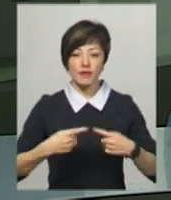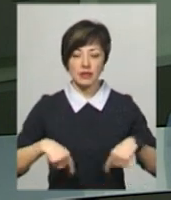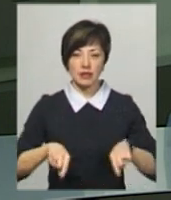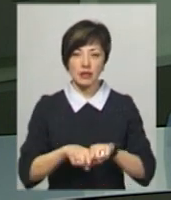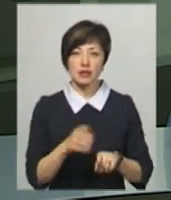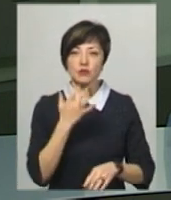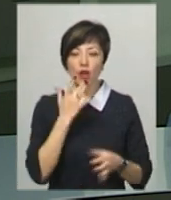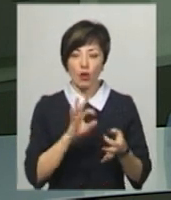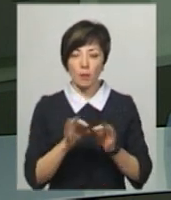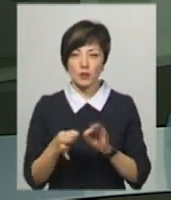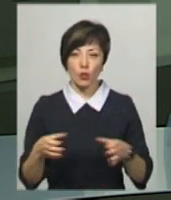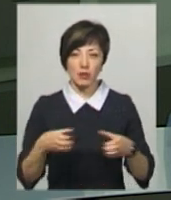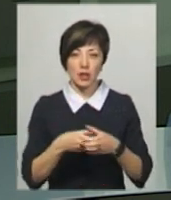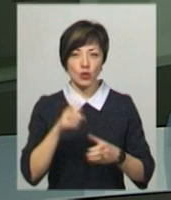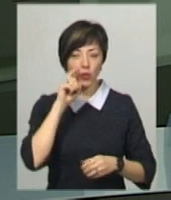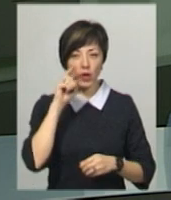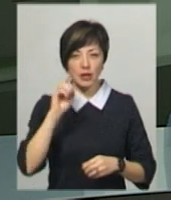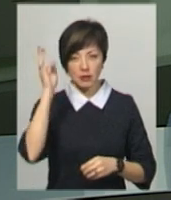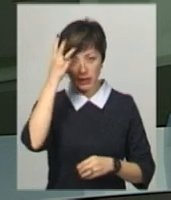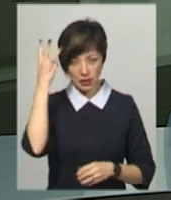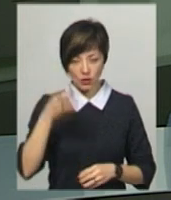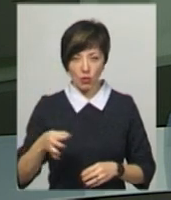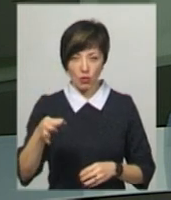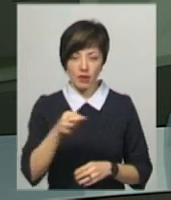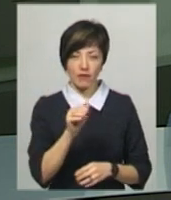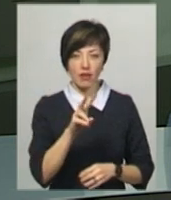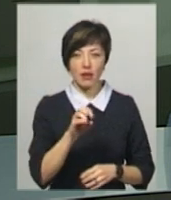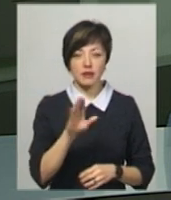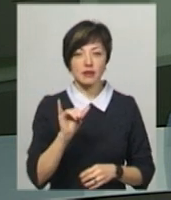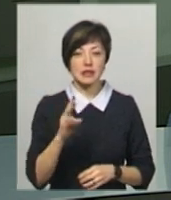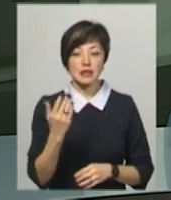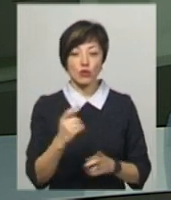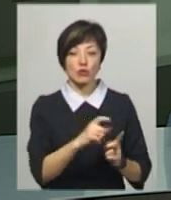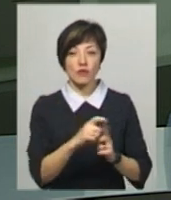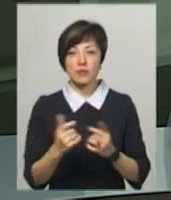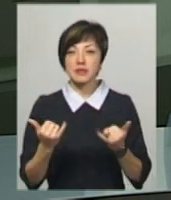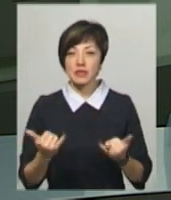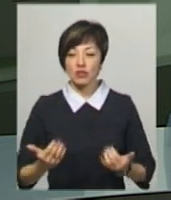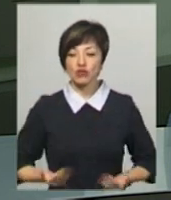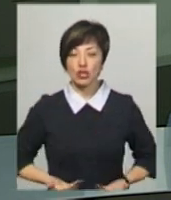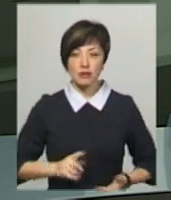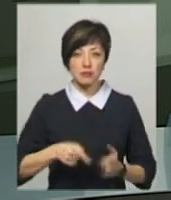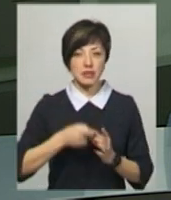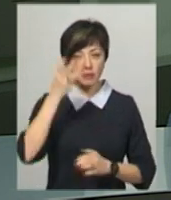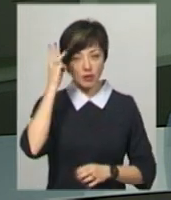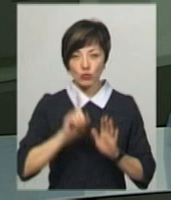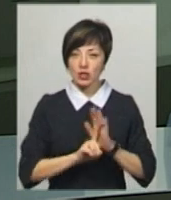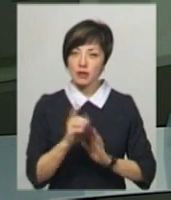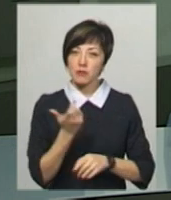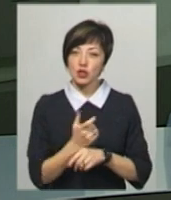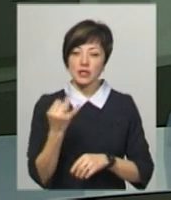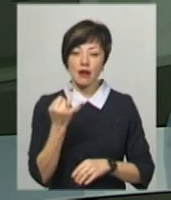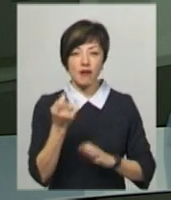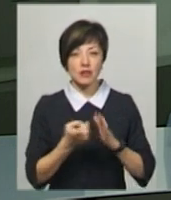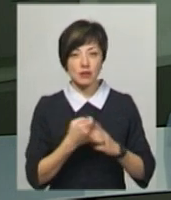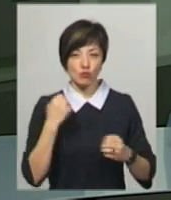Національного олімпійського комітету України Хмельницької області Віктор Флентін. За його словами, зараз жителі Хмельницького почали більше цікавитися